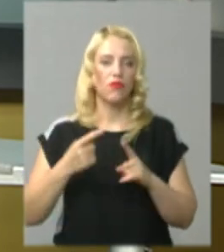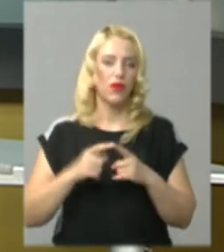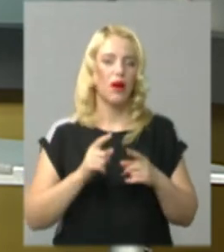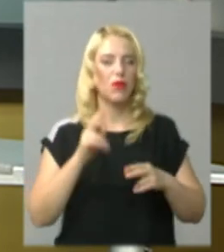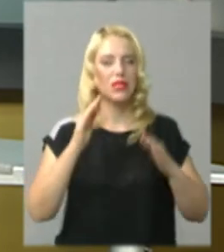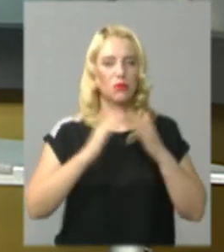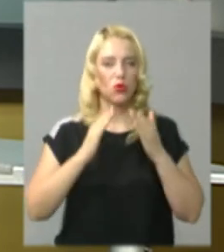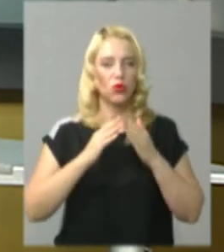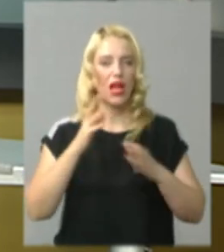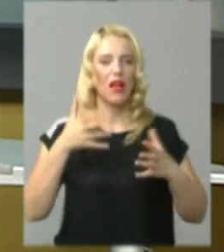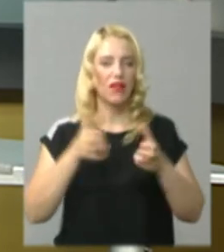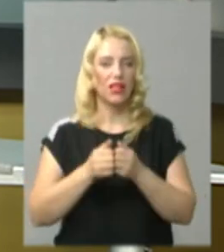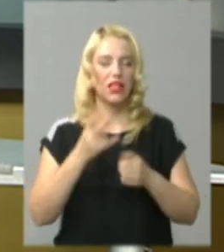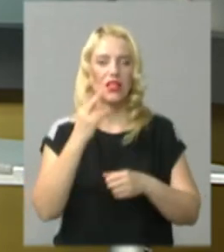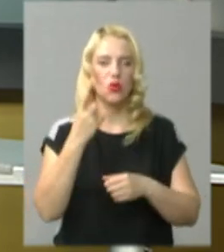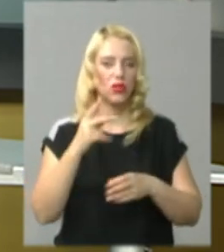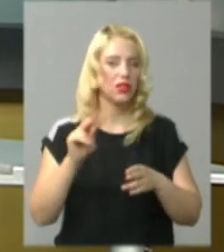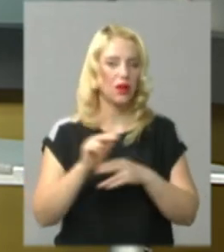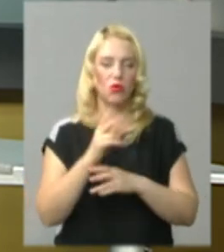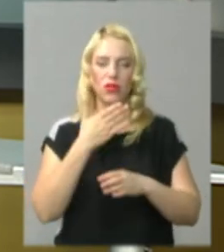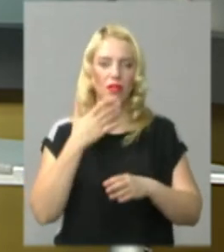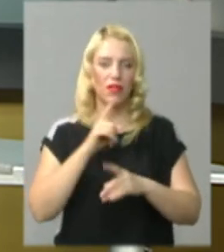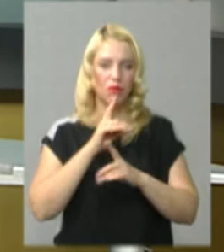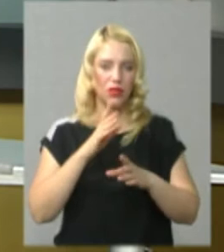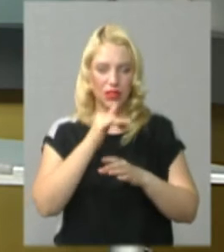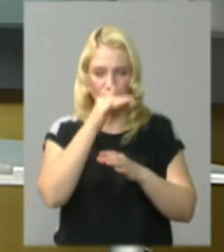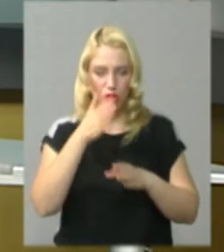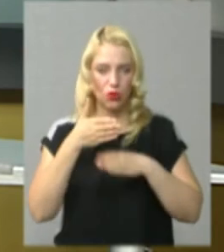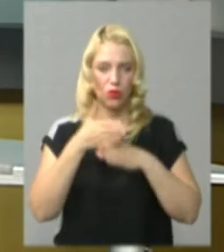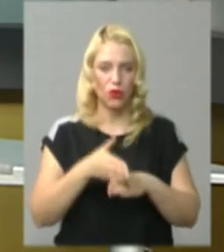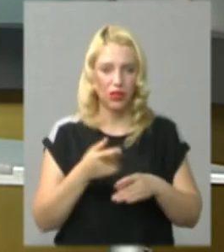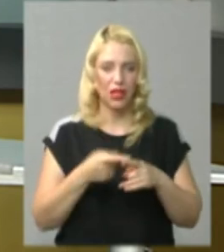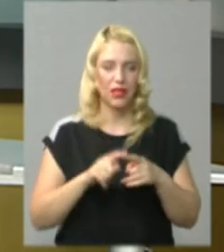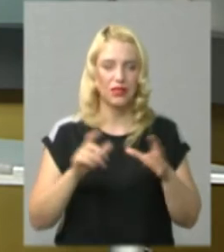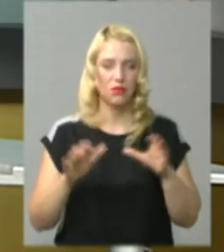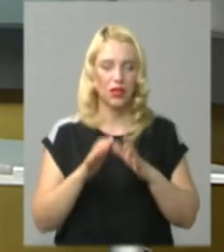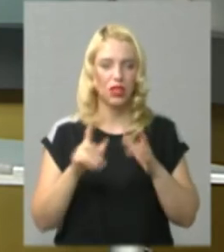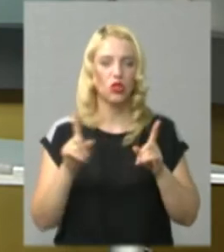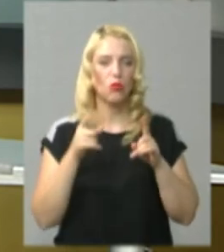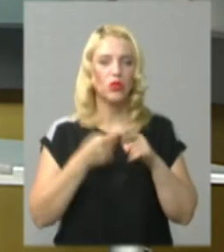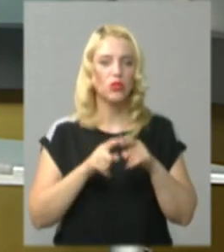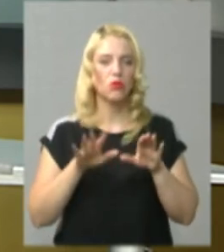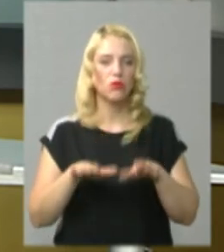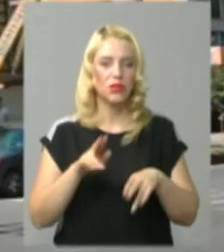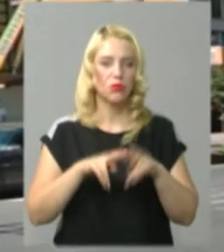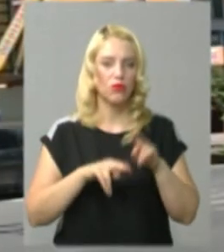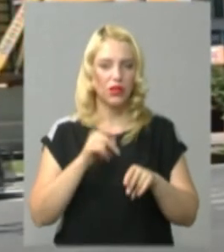споруда аварійна, і жоден капітальний ремонт не допоможе її зберегти. Що буде на місці заводу Шильмана – дивіться у сюжеті.